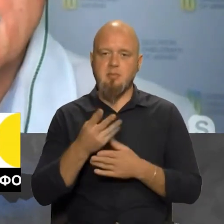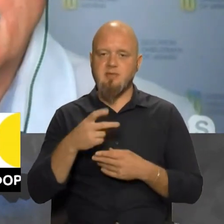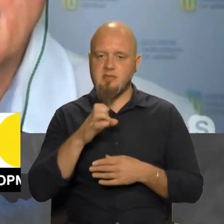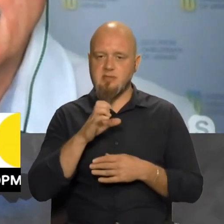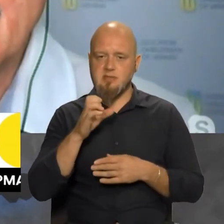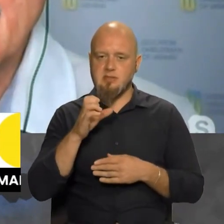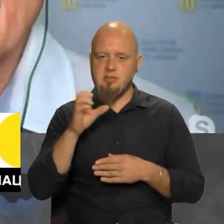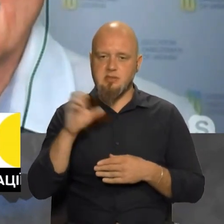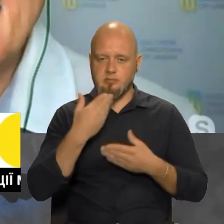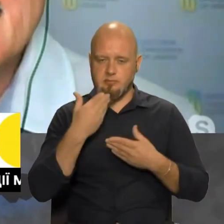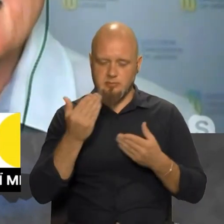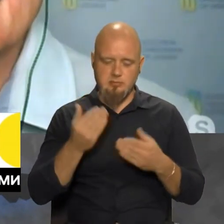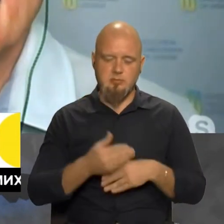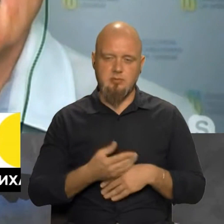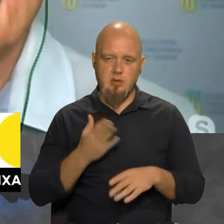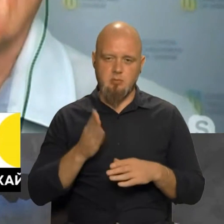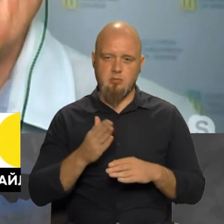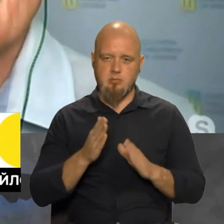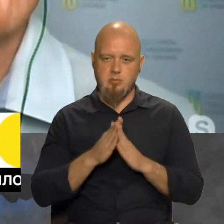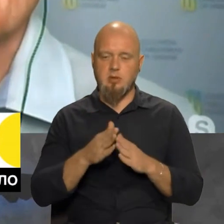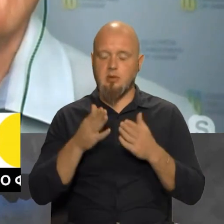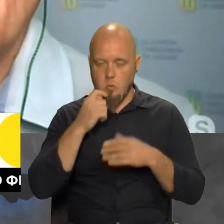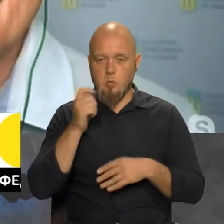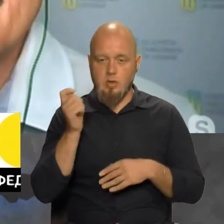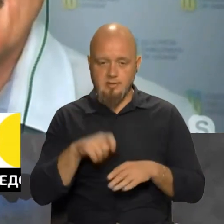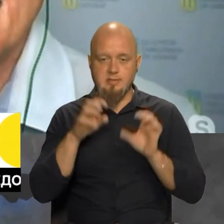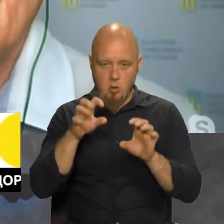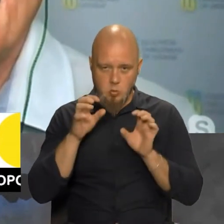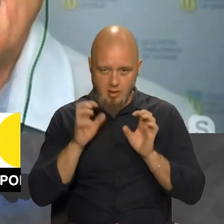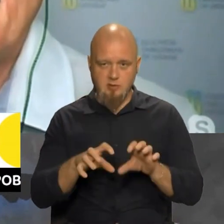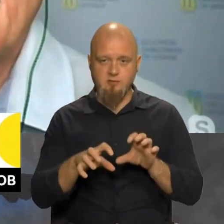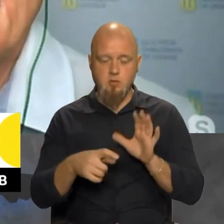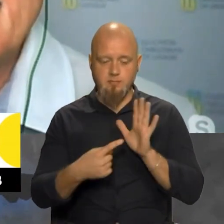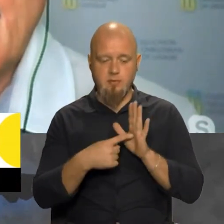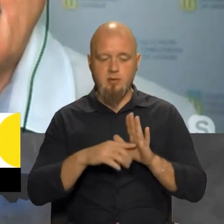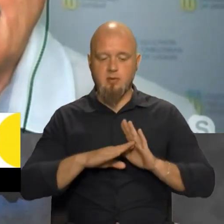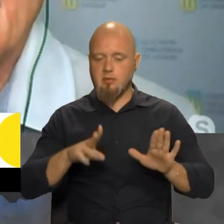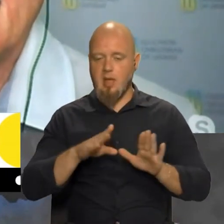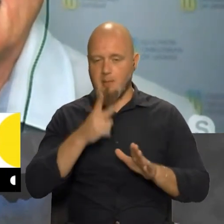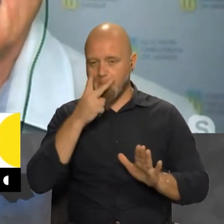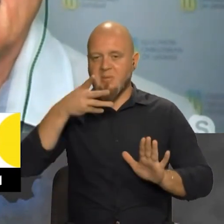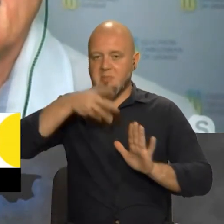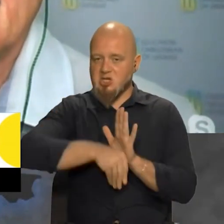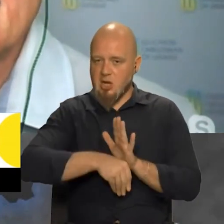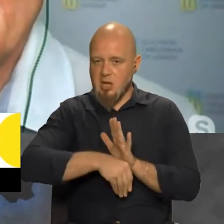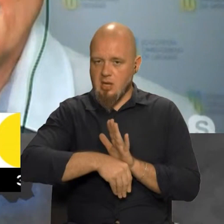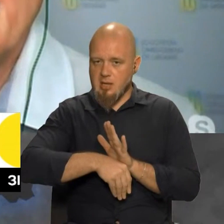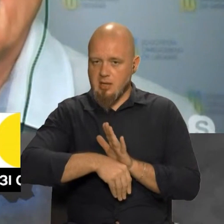я можу сказати, країнське законодавство не передбачає